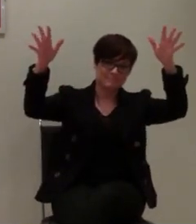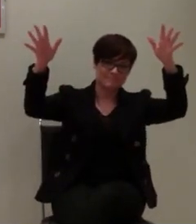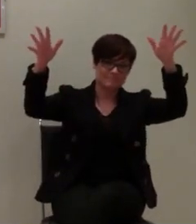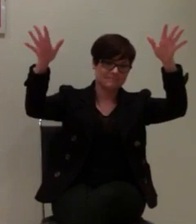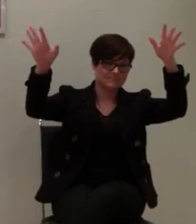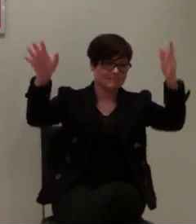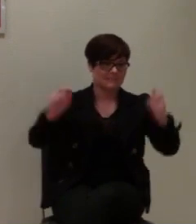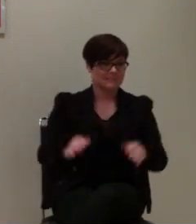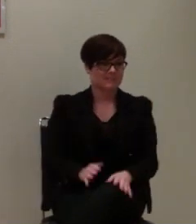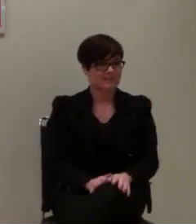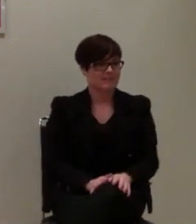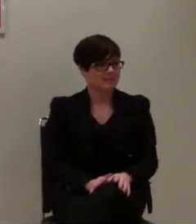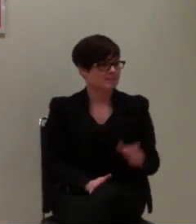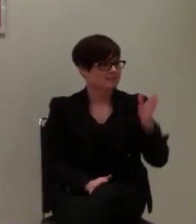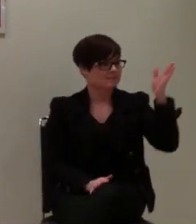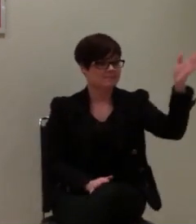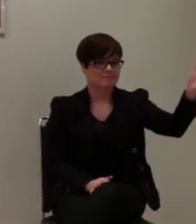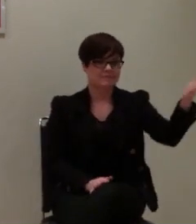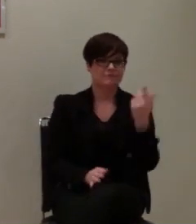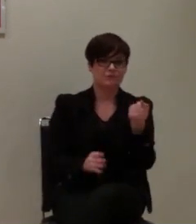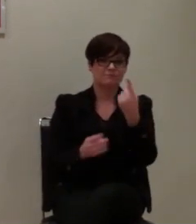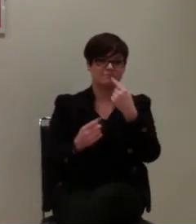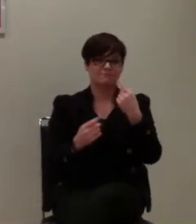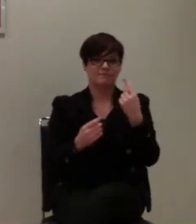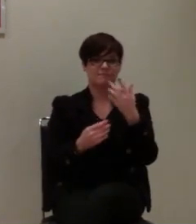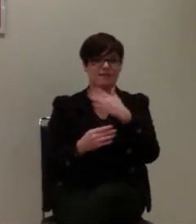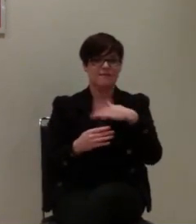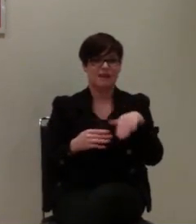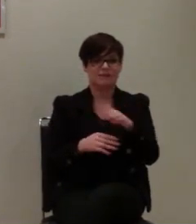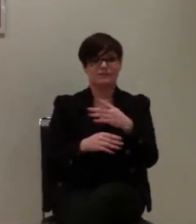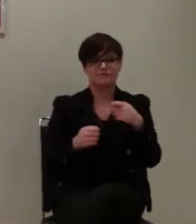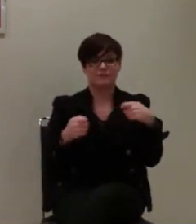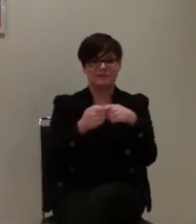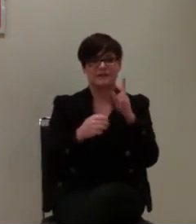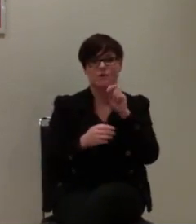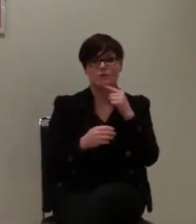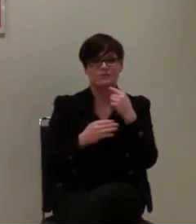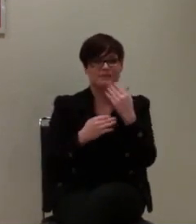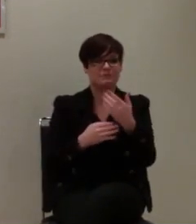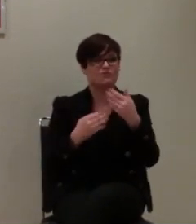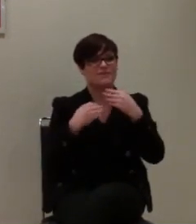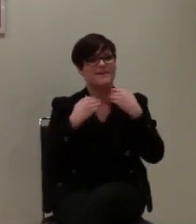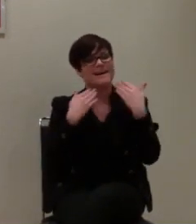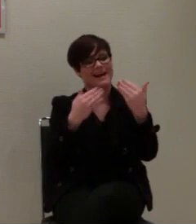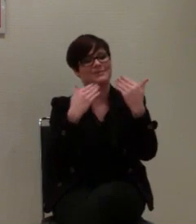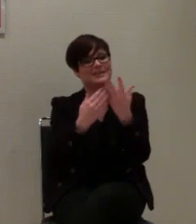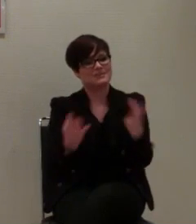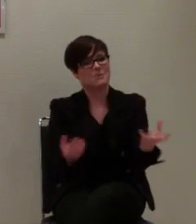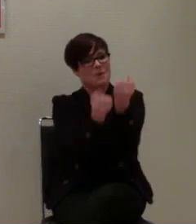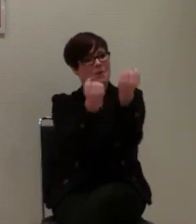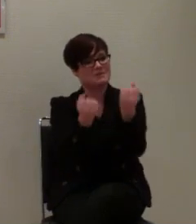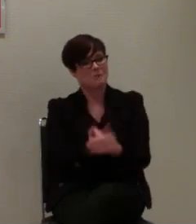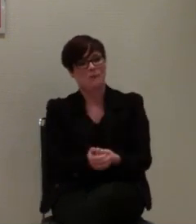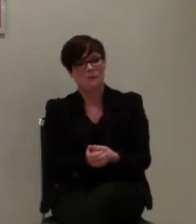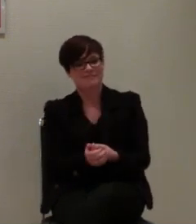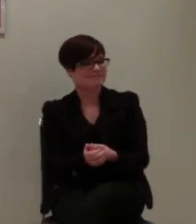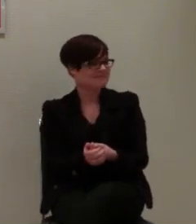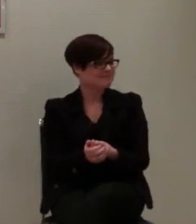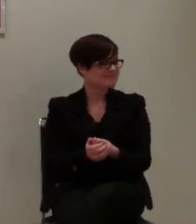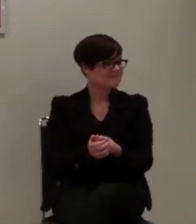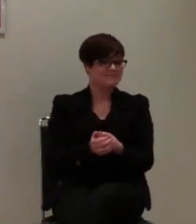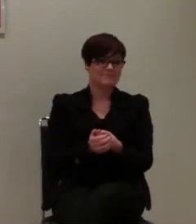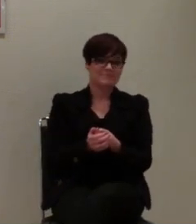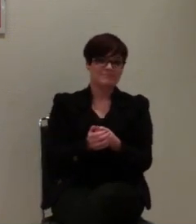Ich möchte noch sozusagen von Seiten des Landeverbandes der Gehörlosen sozusagen zur Gründung gratulieren. Wir begrüßen, dass es ja sozusagen zu diesem